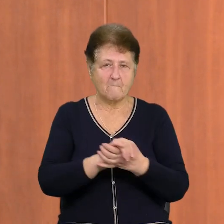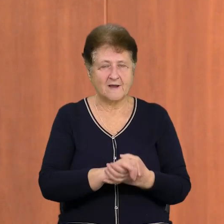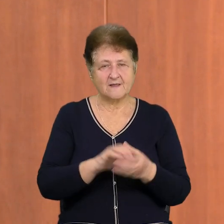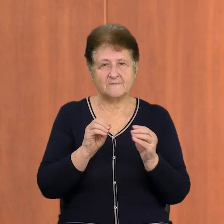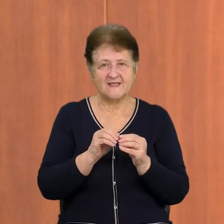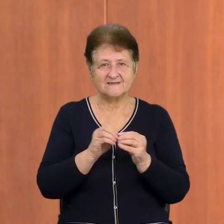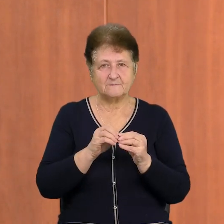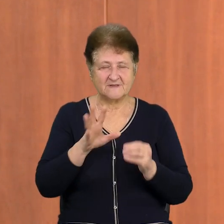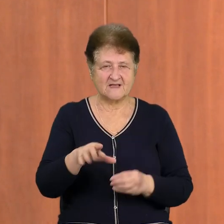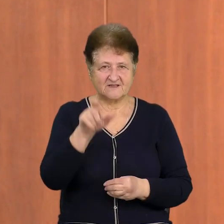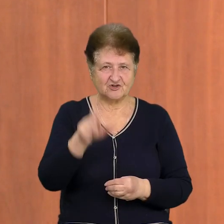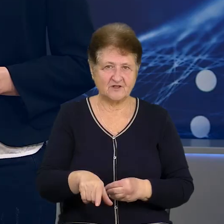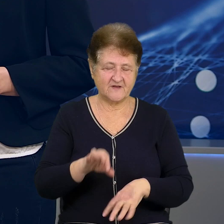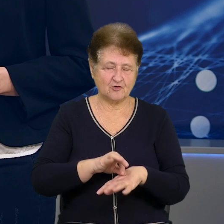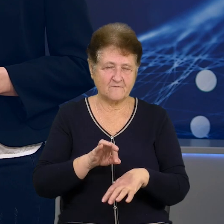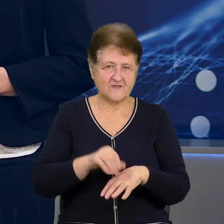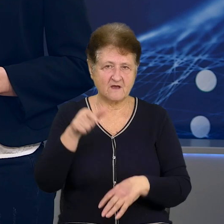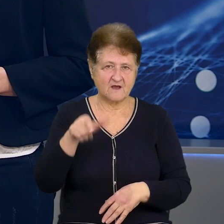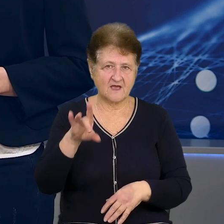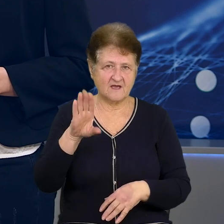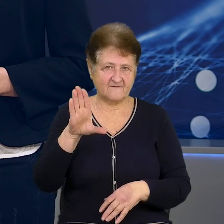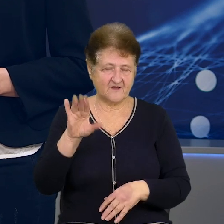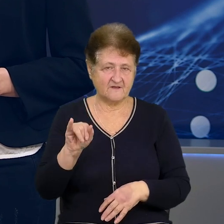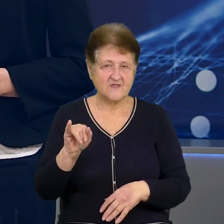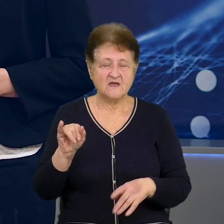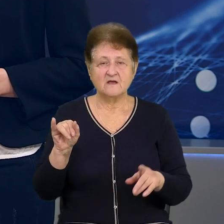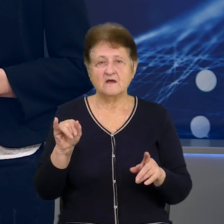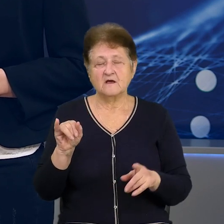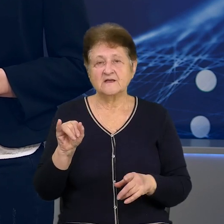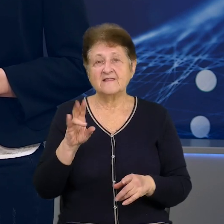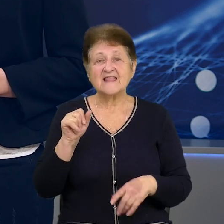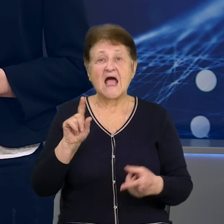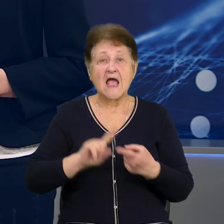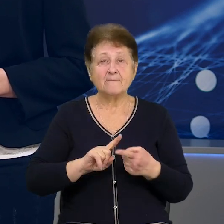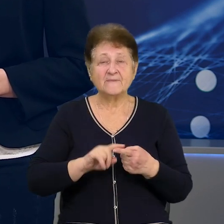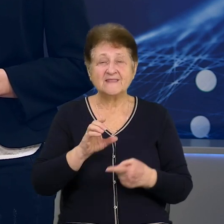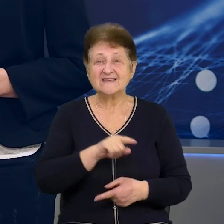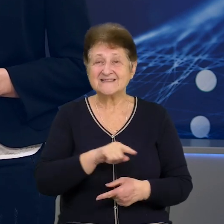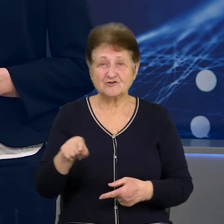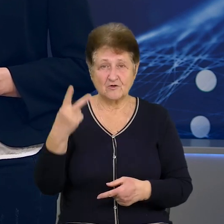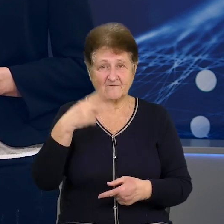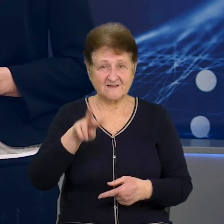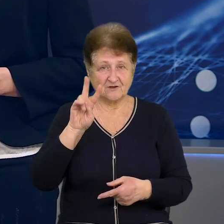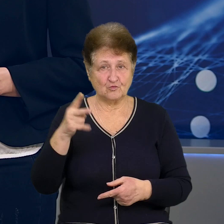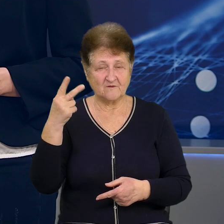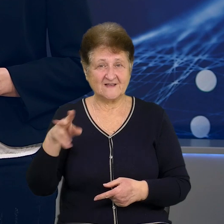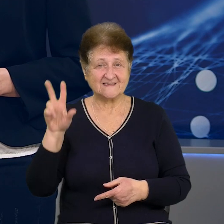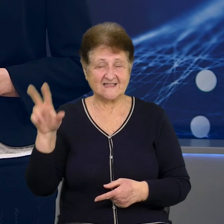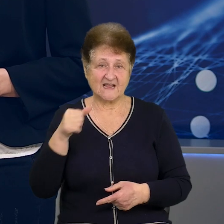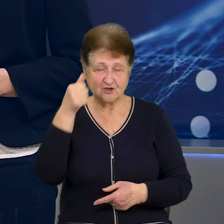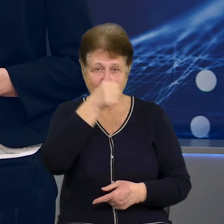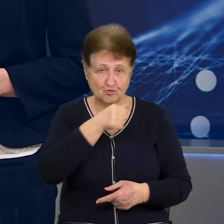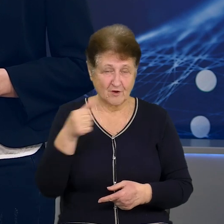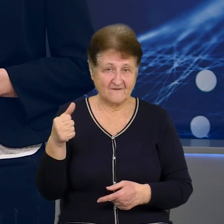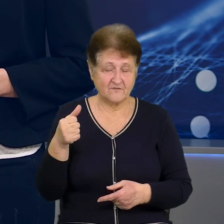осіб хворіє на ГРВІ». За словами Артема Ярушенка, на епідсезон 2022-2023